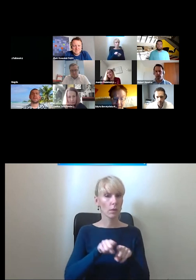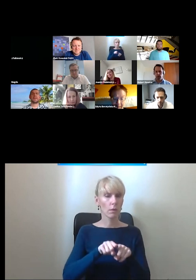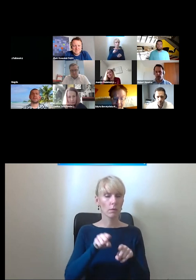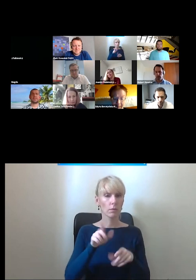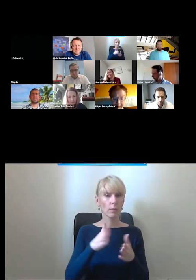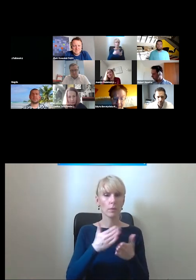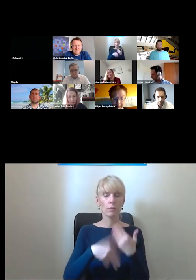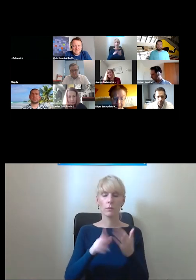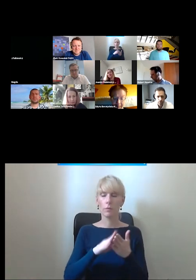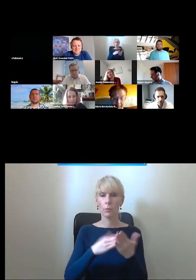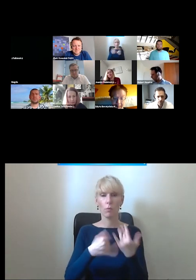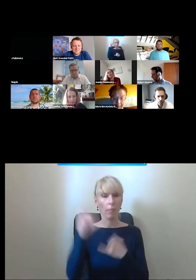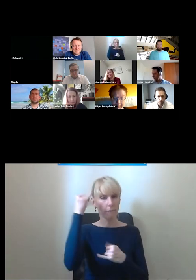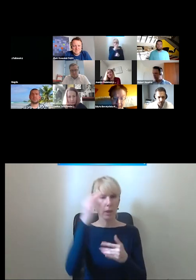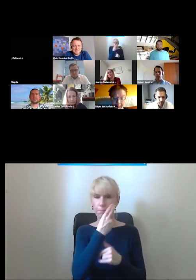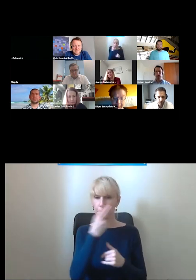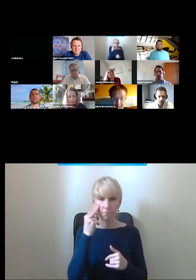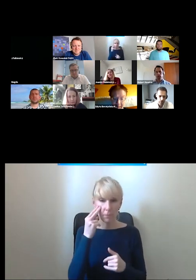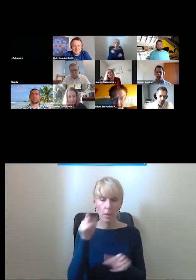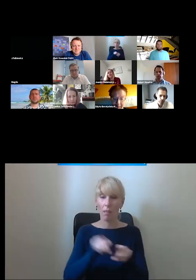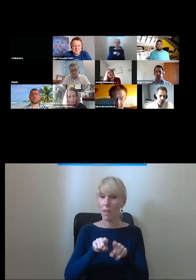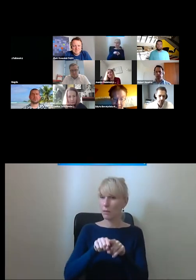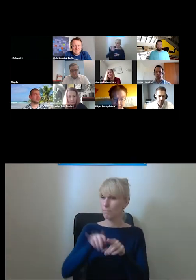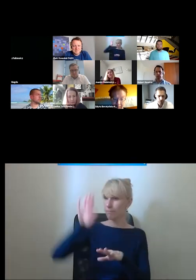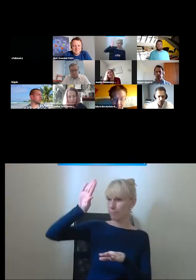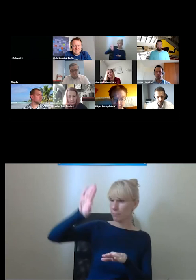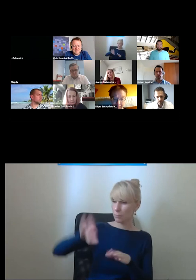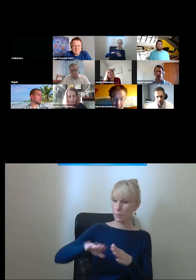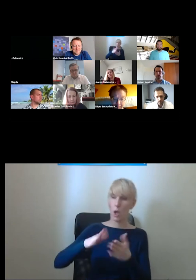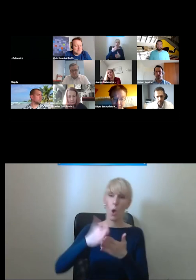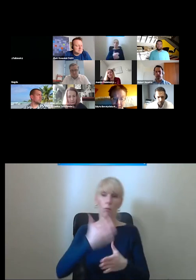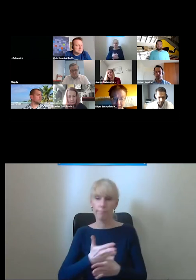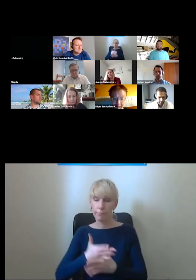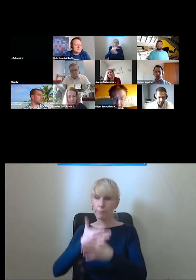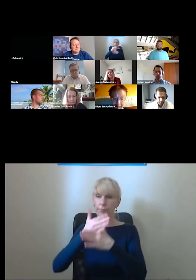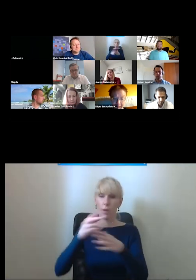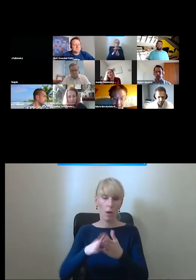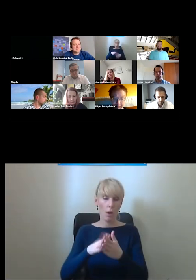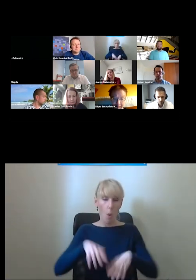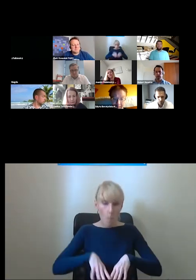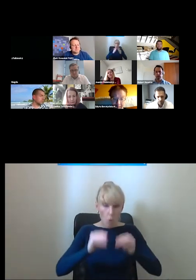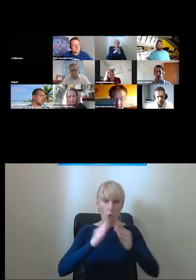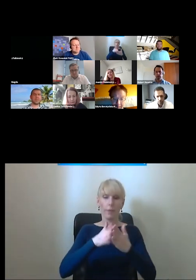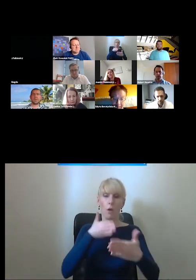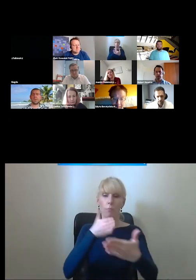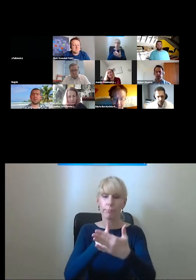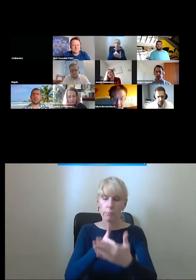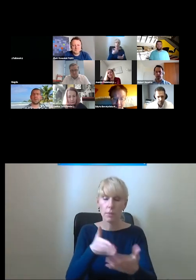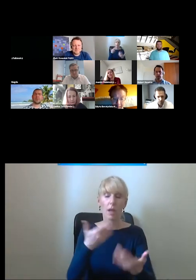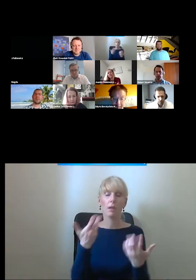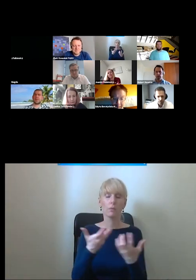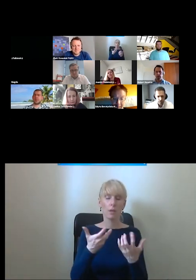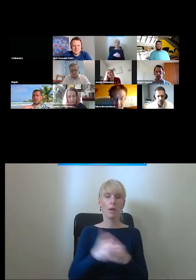osoby z wadą wzroku też dostrzegały gdzie się kończą schody a gdzie się schody zaczynają też stosujemy różne